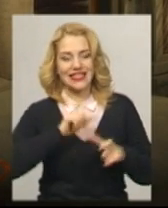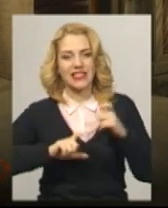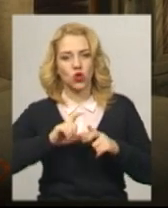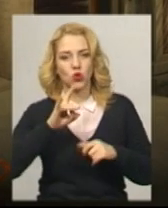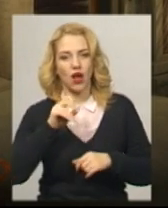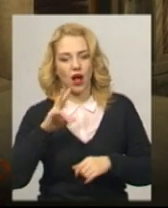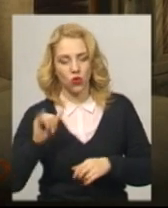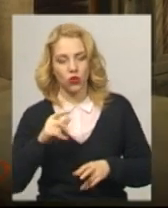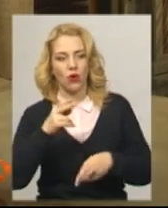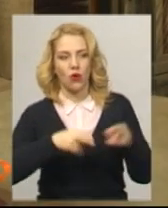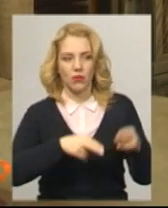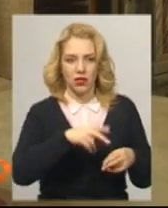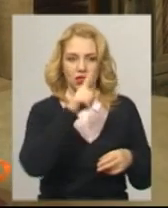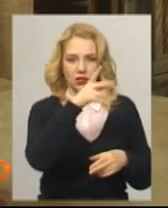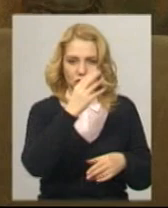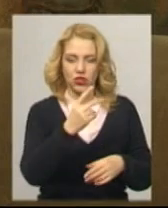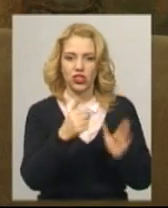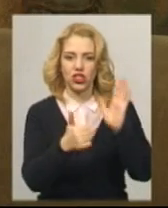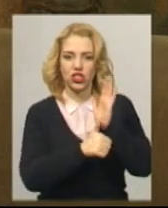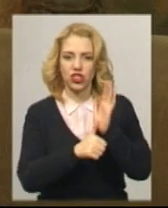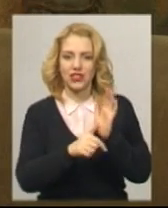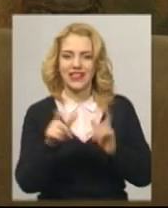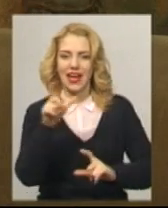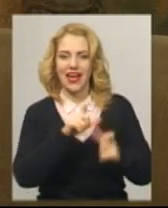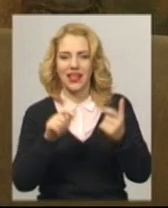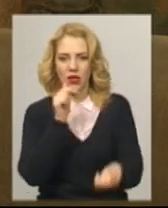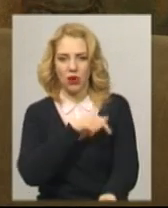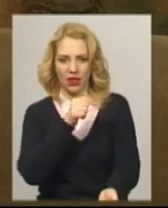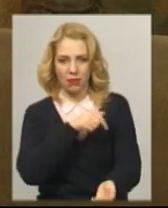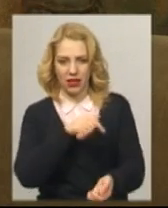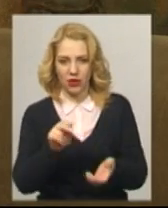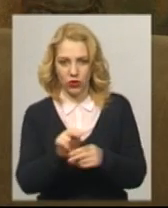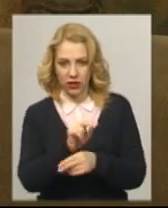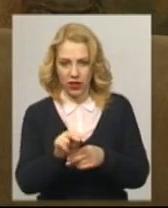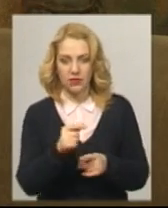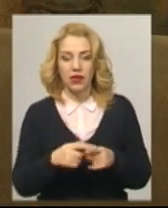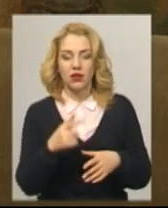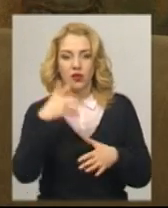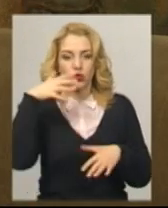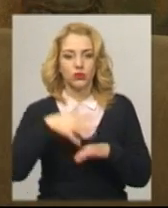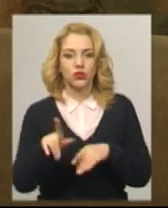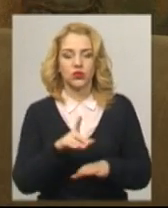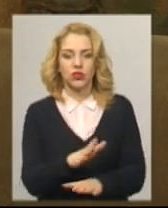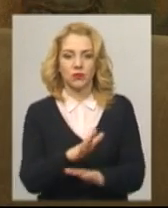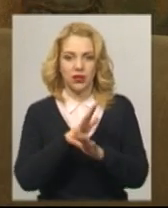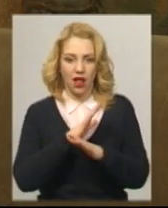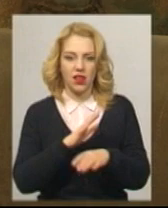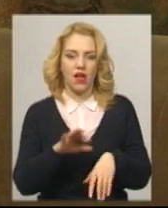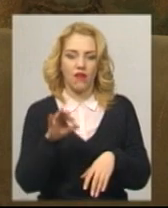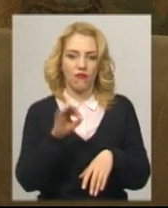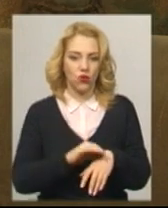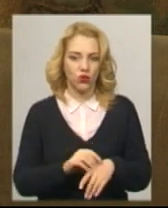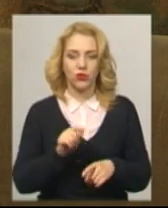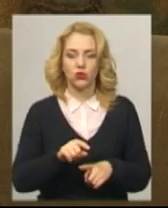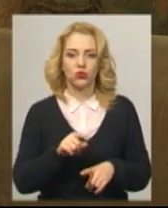і пройшла ще шість курсів хіміотерапії. Ти розумієш, що в тебе смертельна хвороба, і тут вже доля випадку якогось.